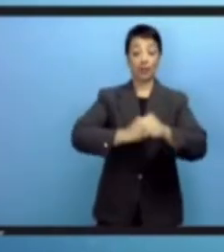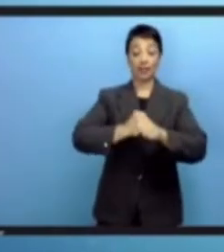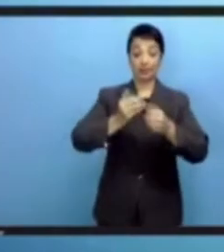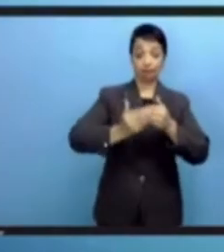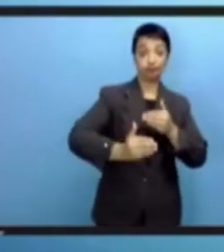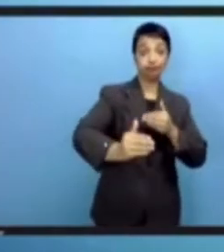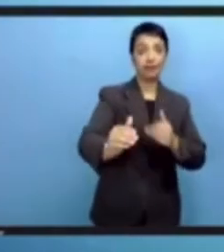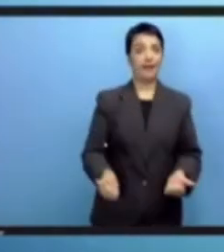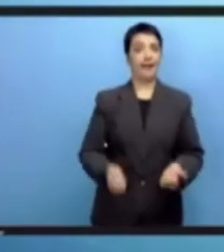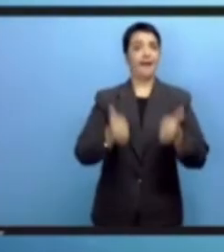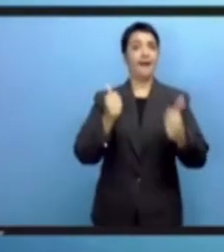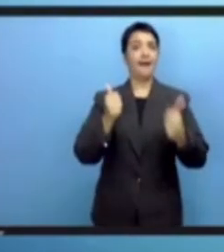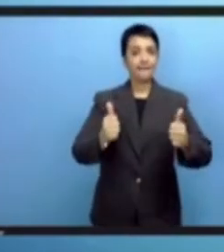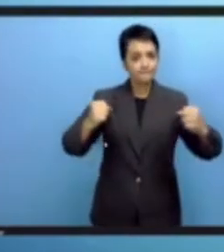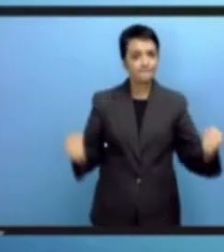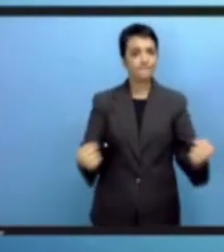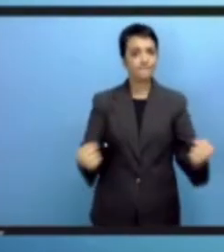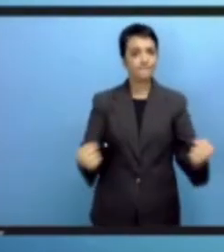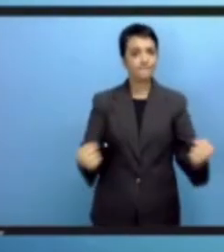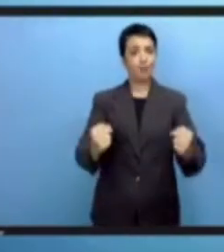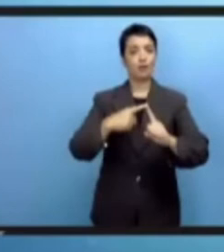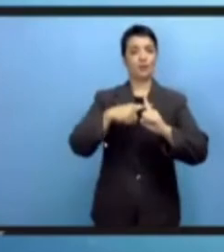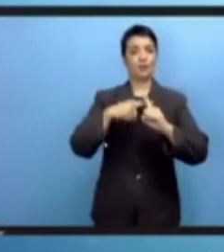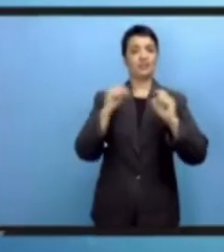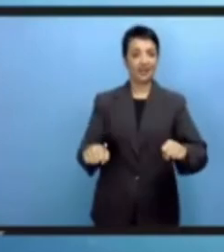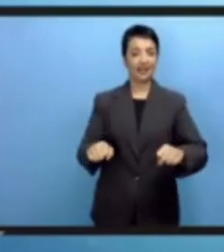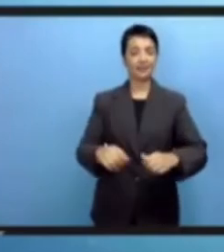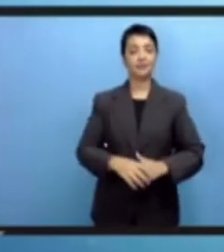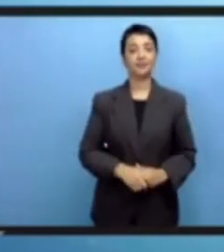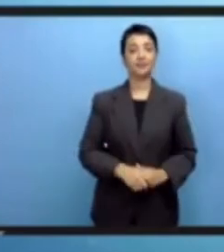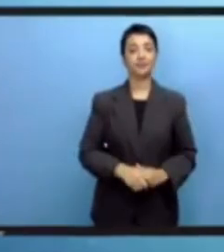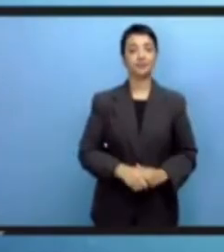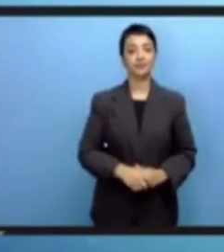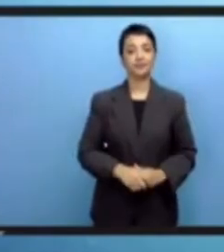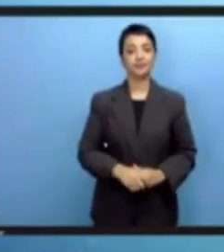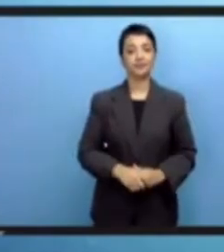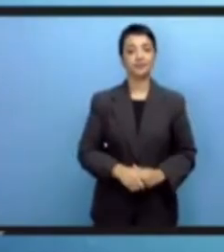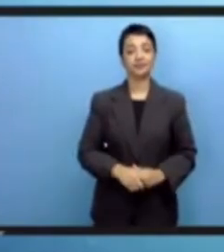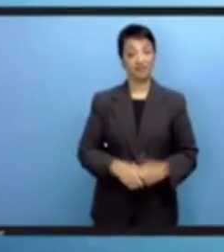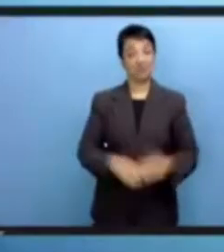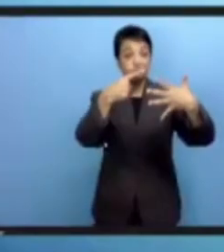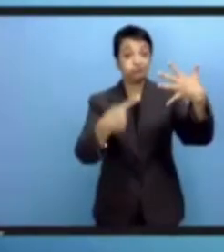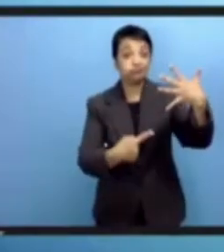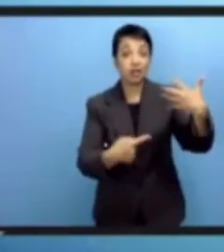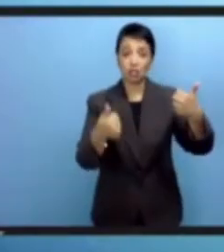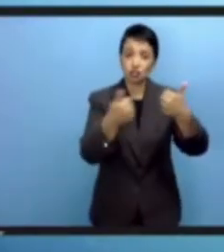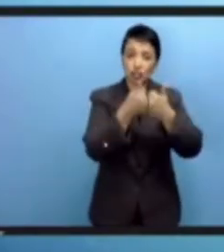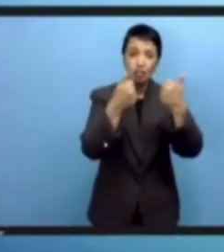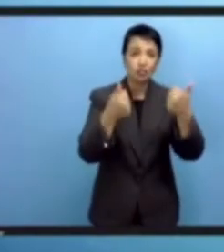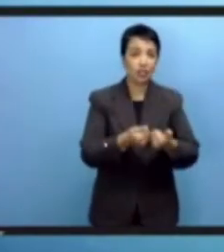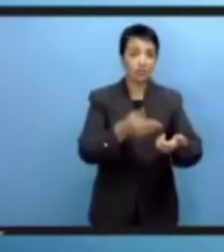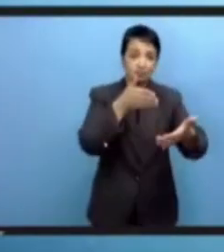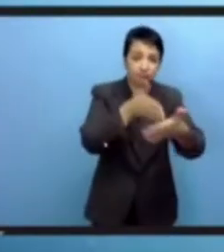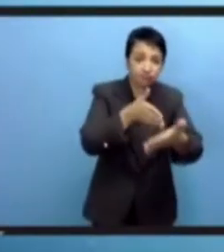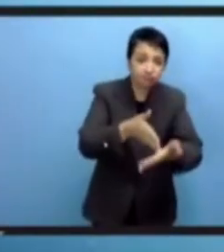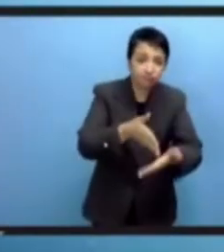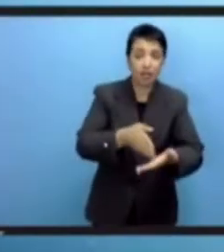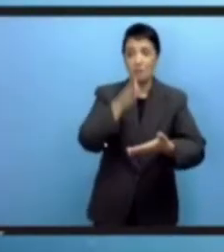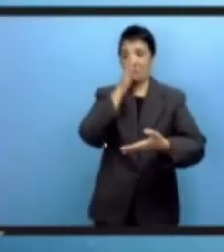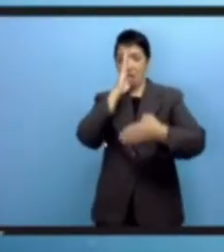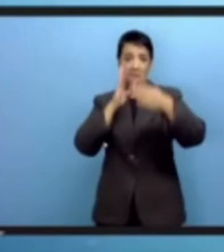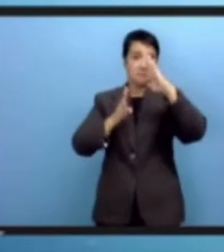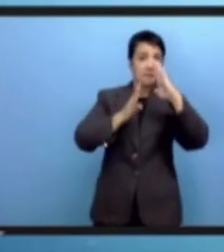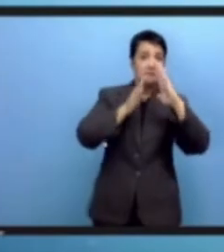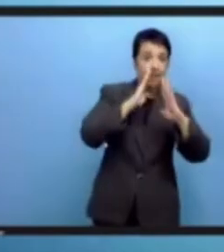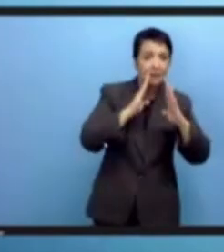أي أن تكون هذه الجماعة متكافئة مع التحديات والأعوام